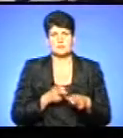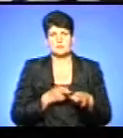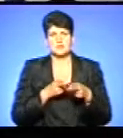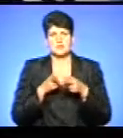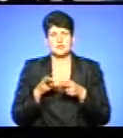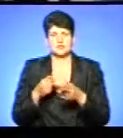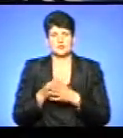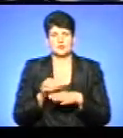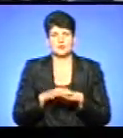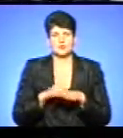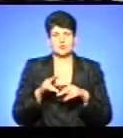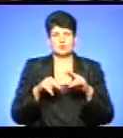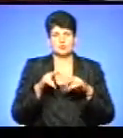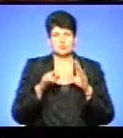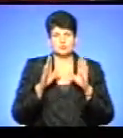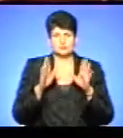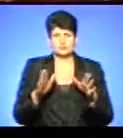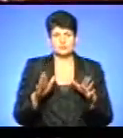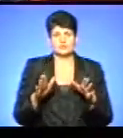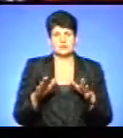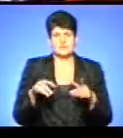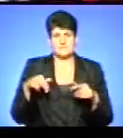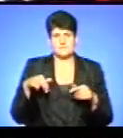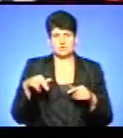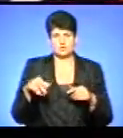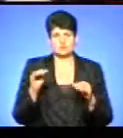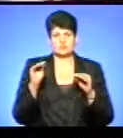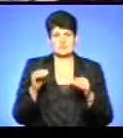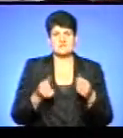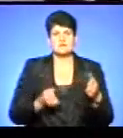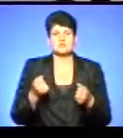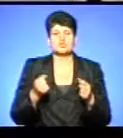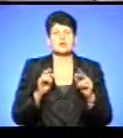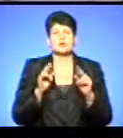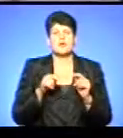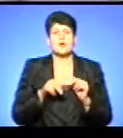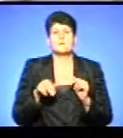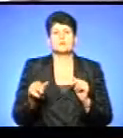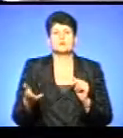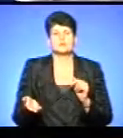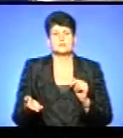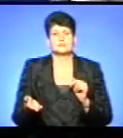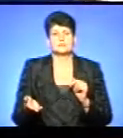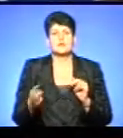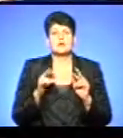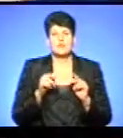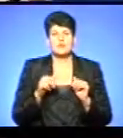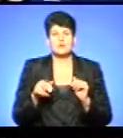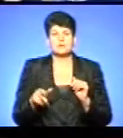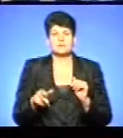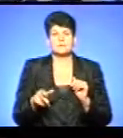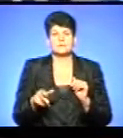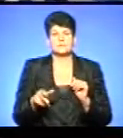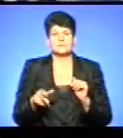Якщо вони то забудують, саме на пішоході, поставлять машини. Як пройти? Скажіть, будь ласка. Як пройти? Зранку